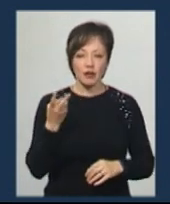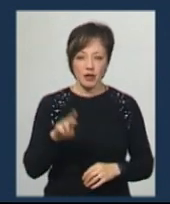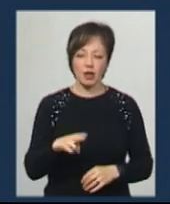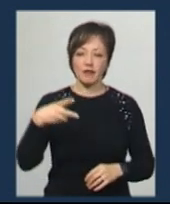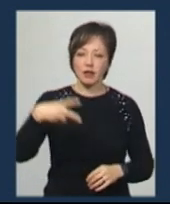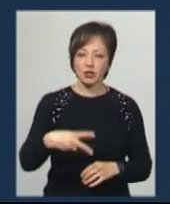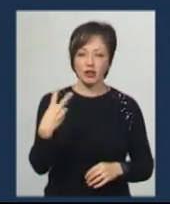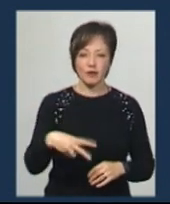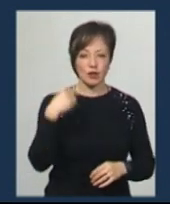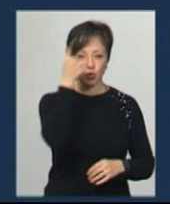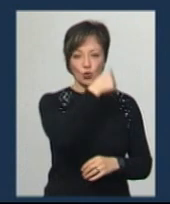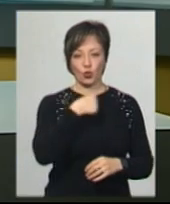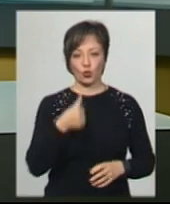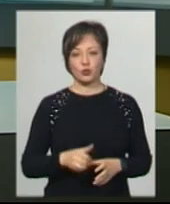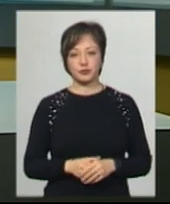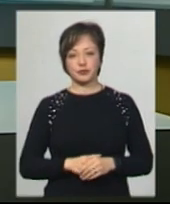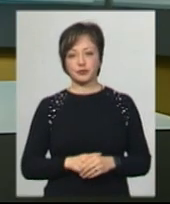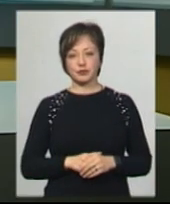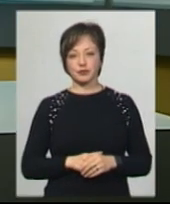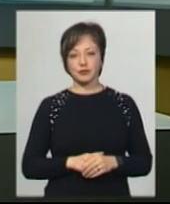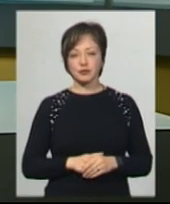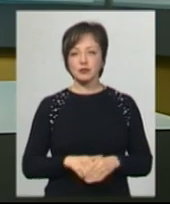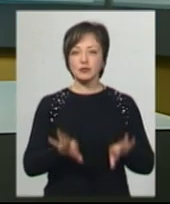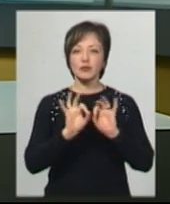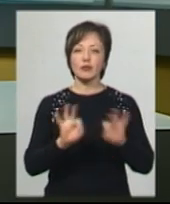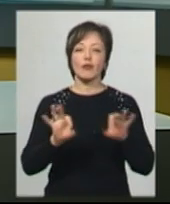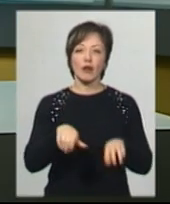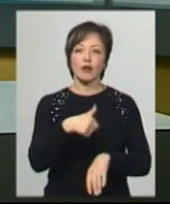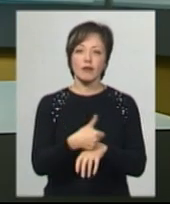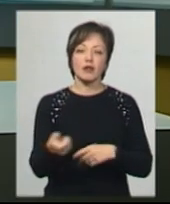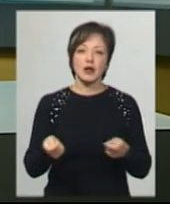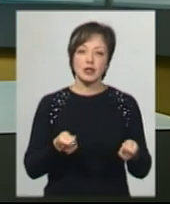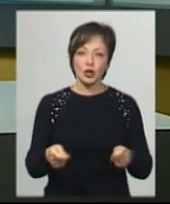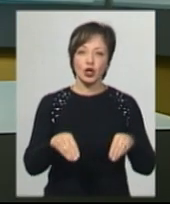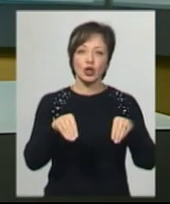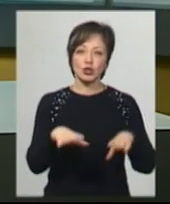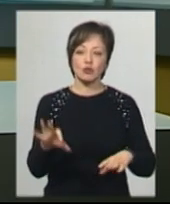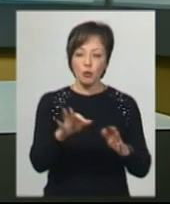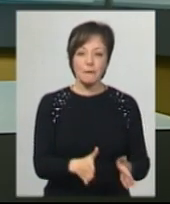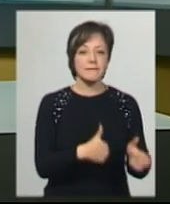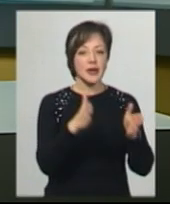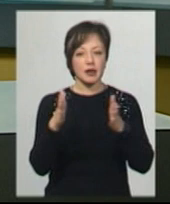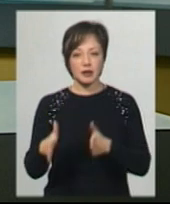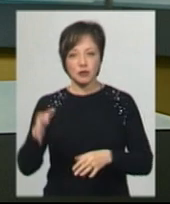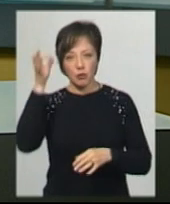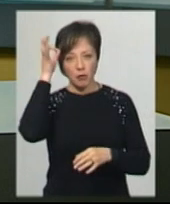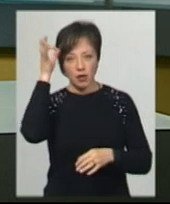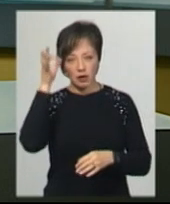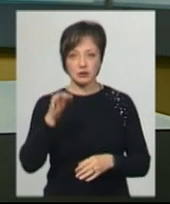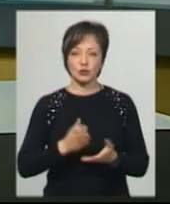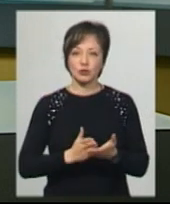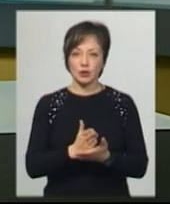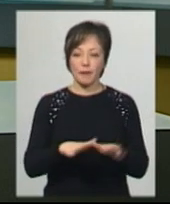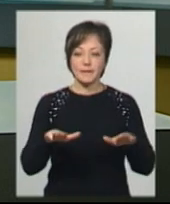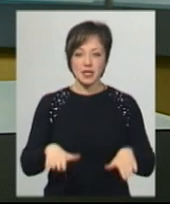року. За словами владики Антонія Мохоти, рішення щодо перенесення поминальних богослужінь на